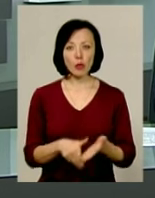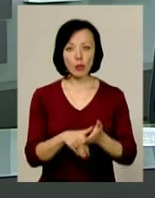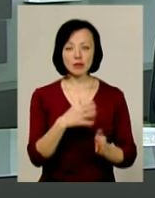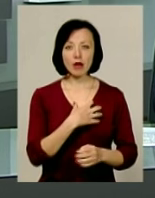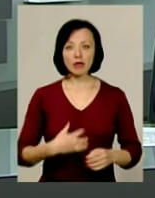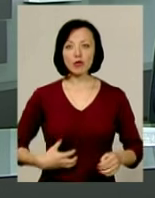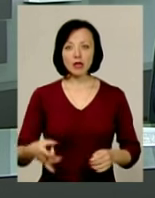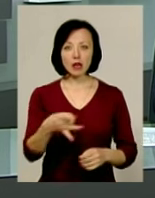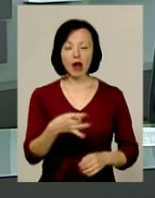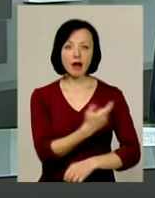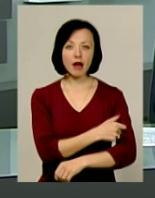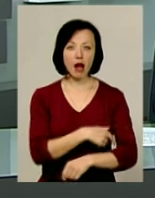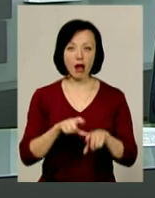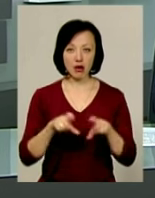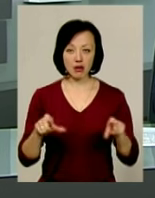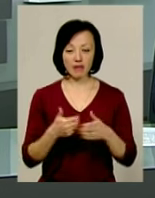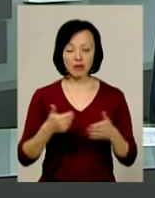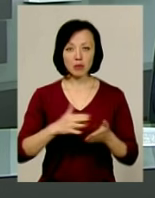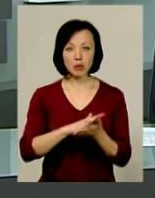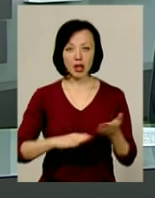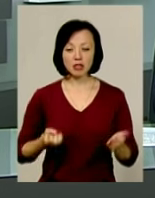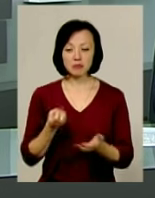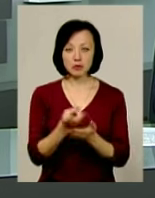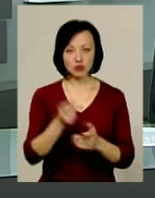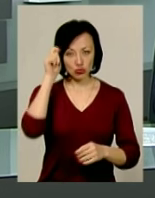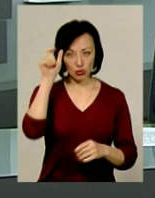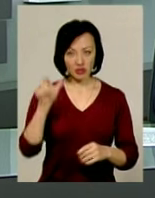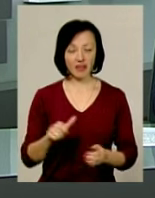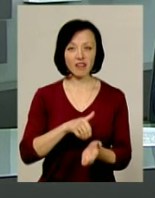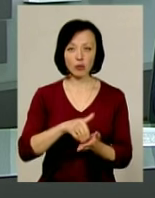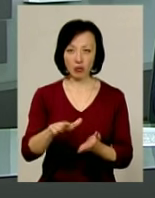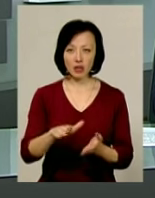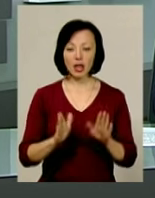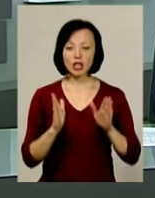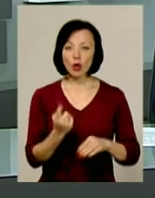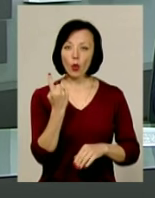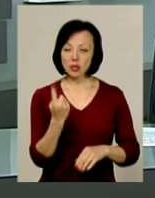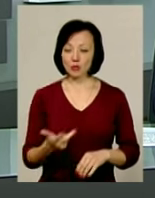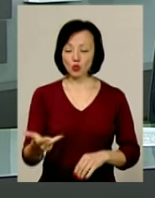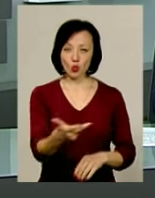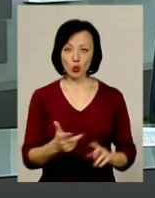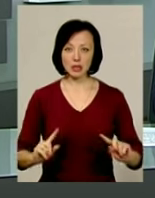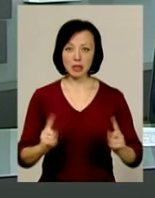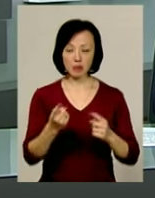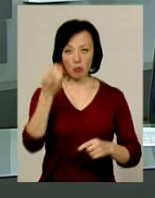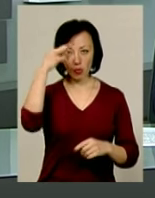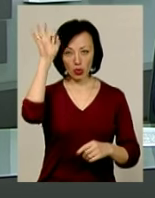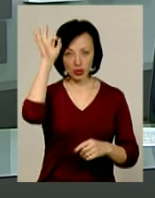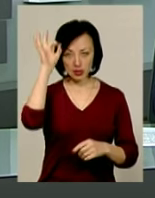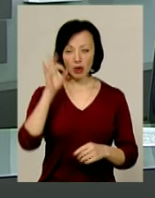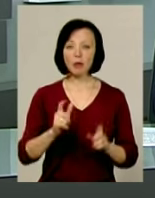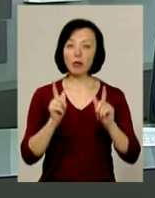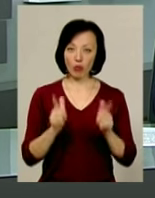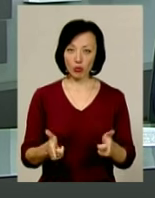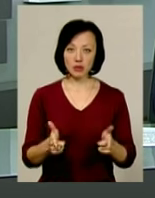у Славутській райлікарні. Від подальшої шпиталізації чоловік відмовився. Лише один із трьох затриманих поліцією «Нетішенців»